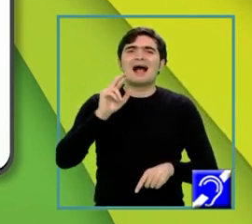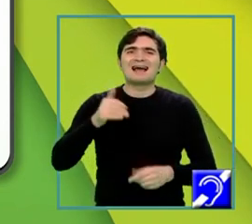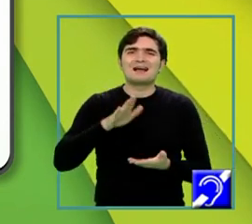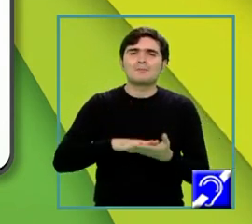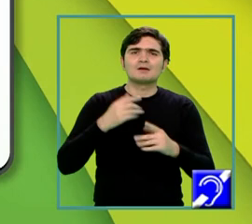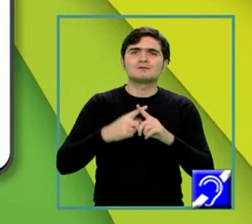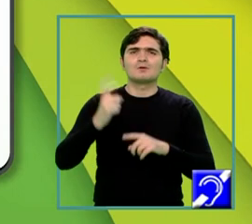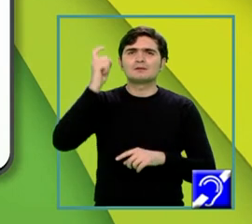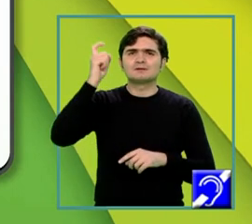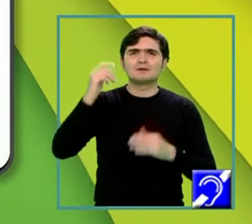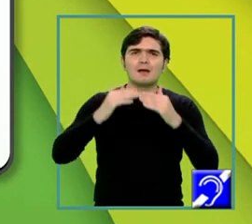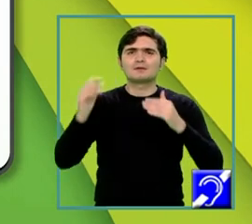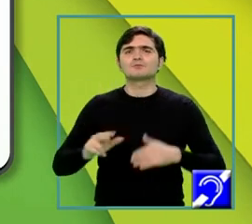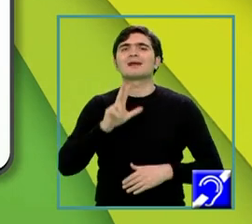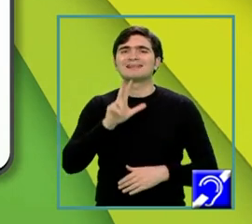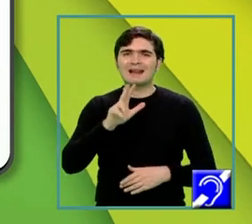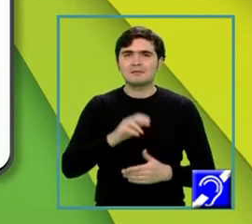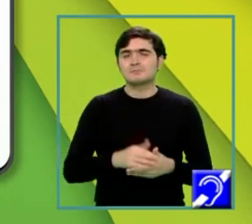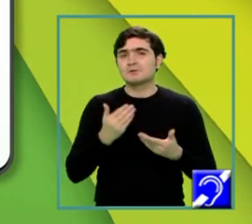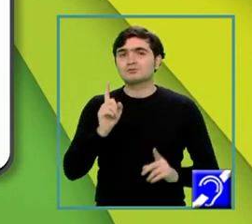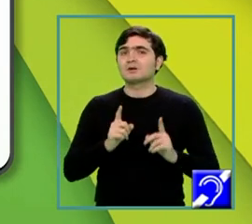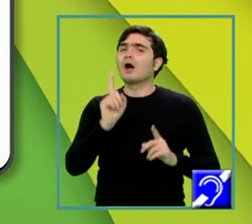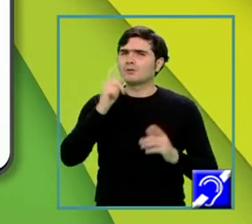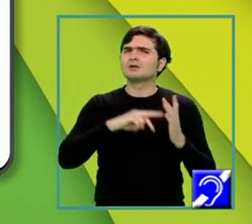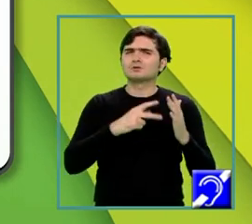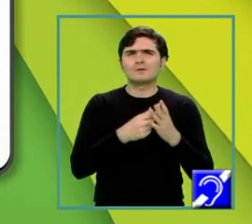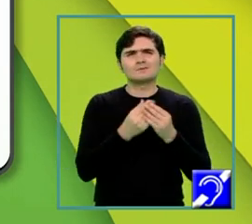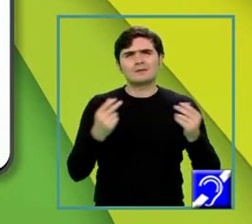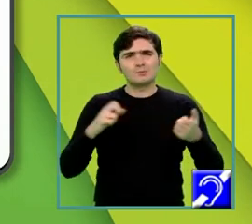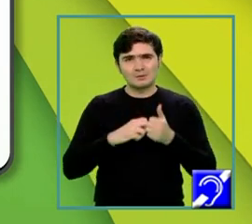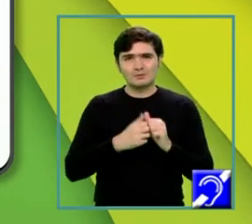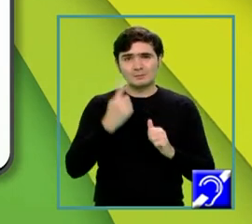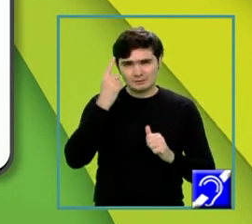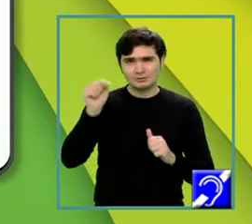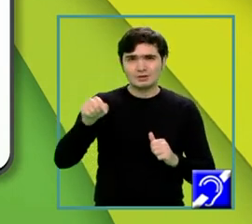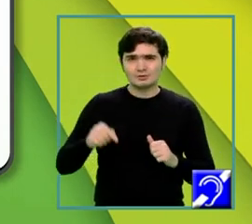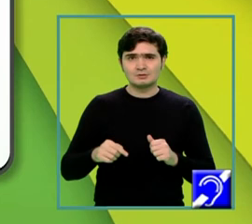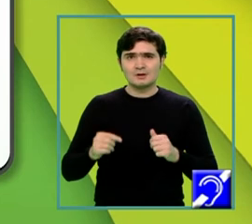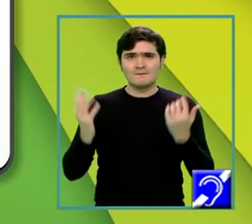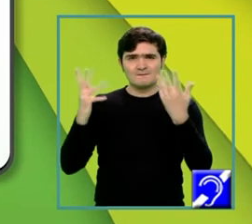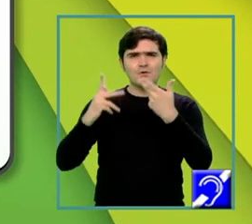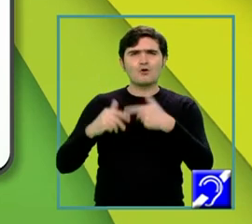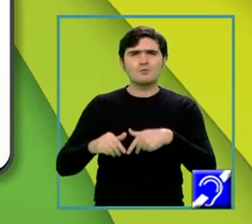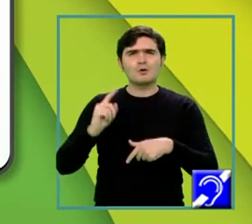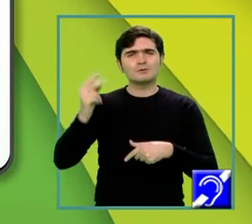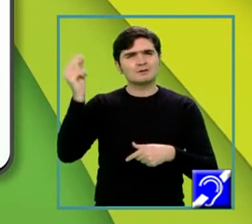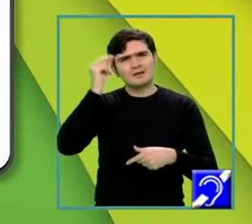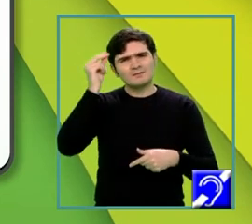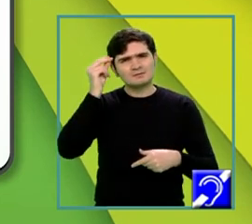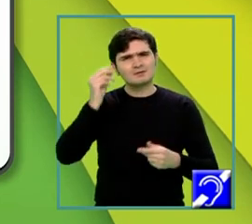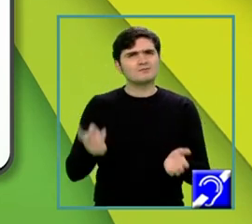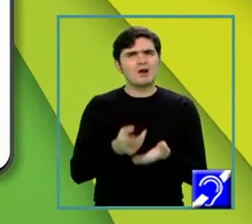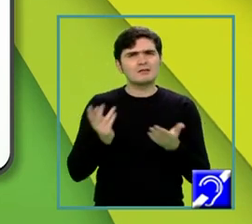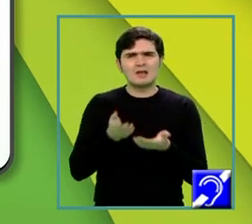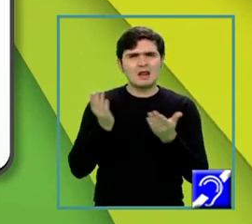supra 3, deci iată dacă veți rezolva foarte multe probleme, să știți că aceste formule le veți reține fără să vă dați seama și le rețineți chiar